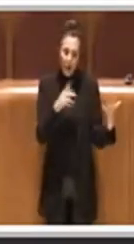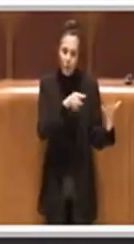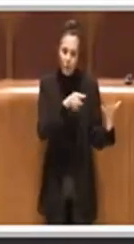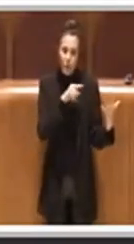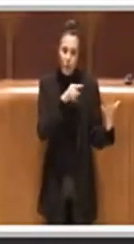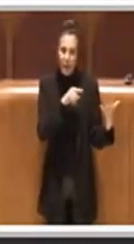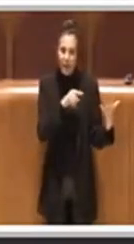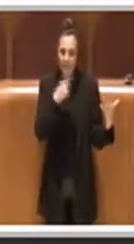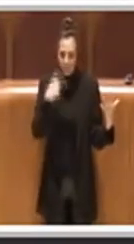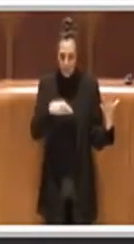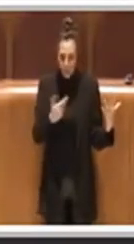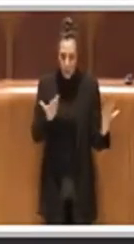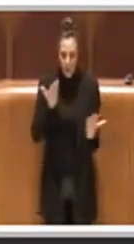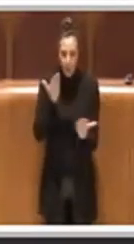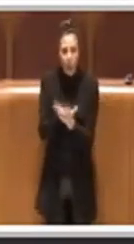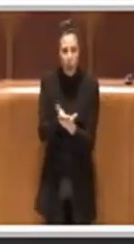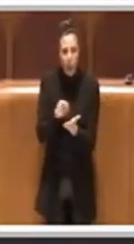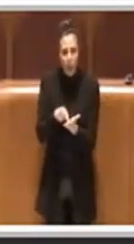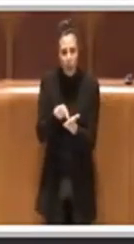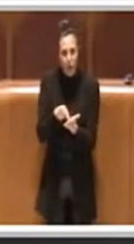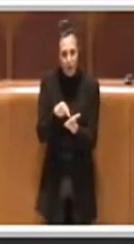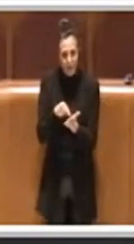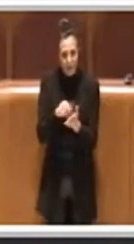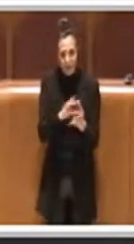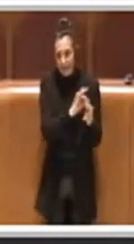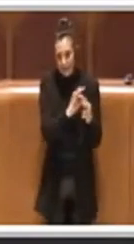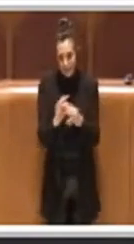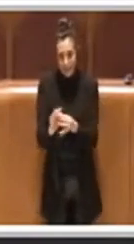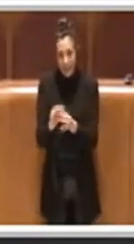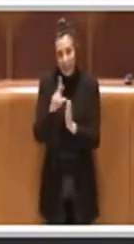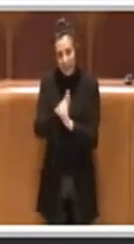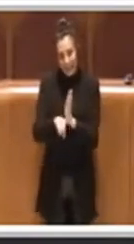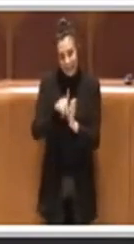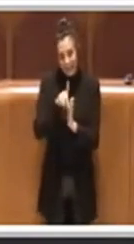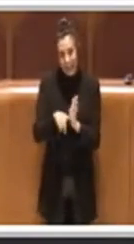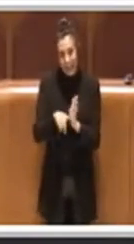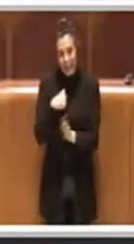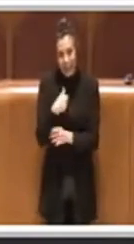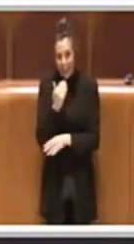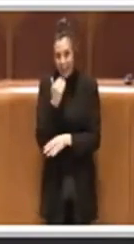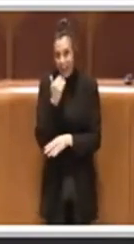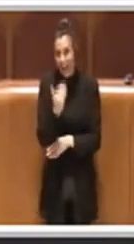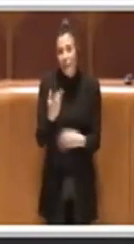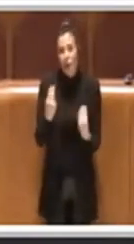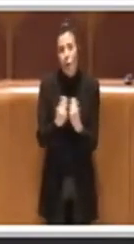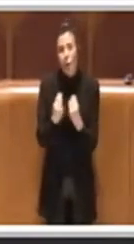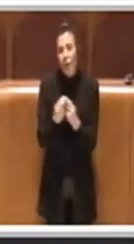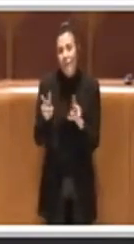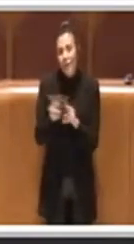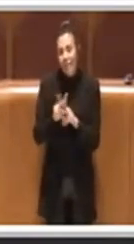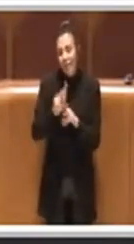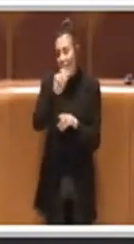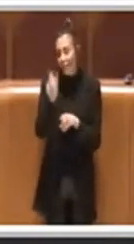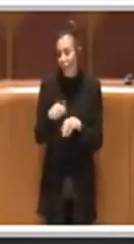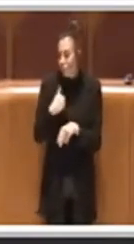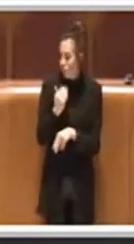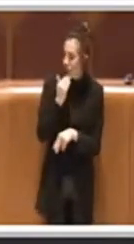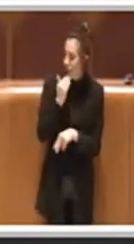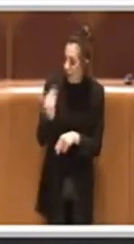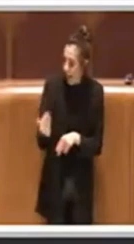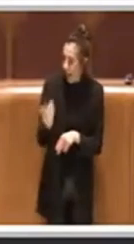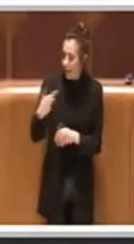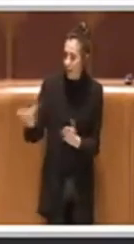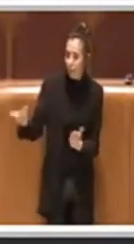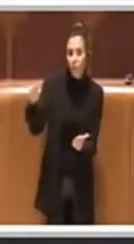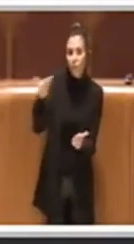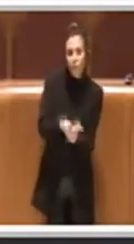a questa proposta di delibera, devo dire che ringraziamo i colleghi di Fatale Italia per averla posta,